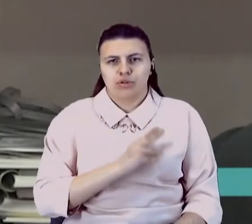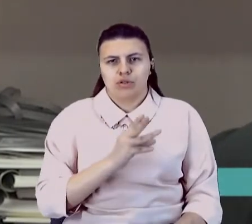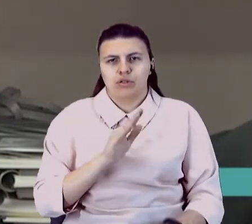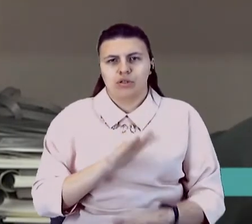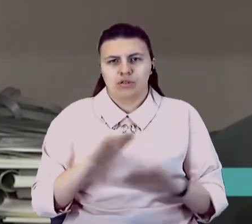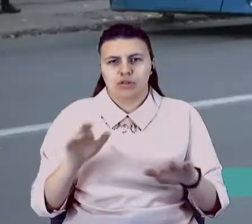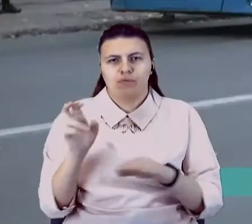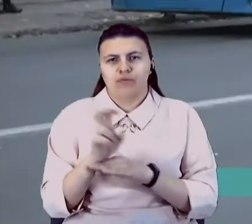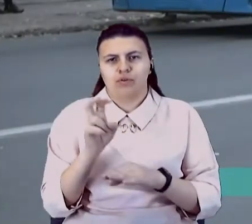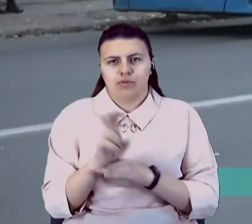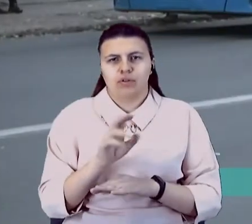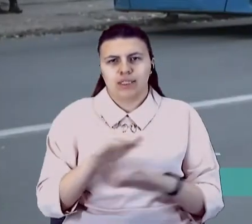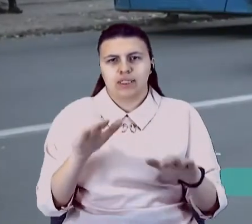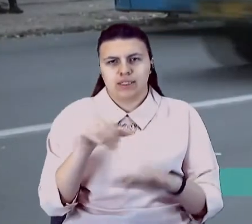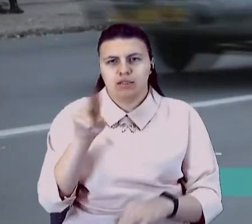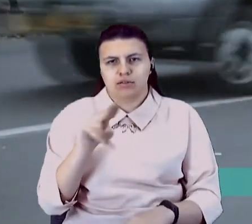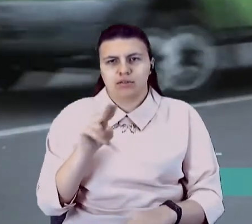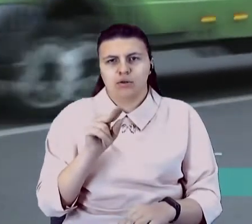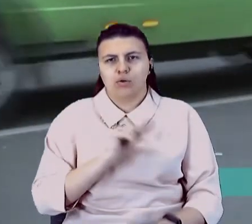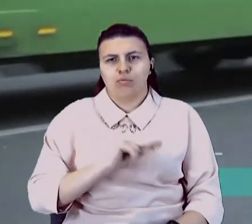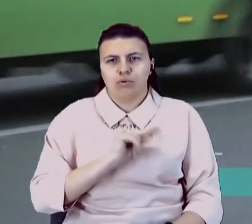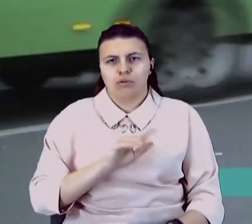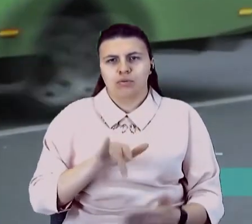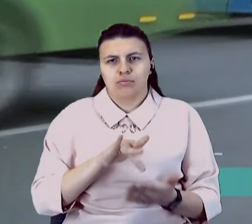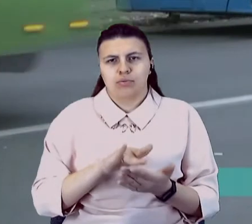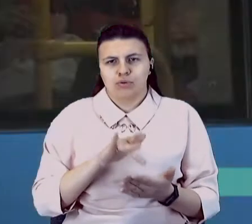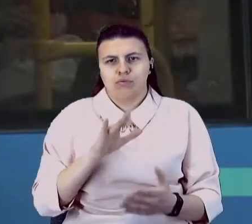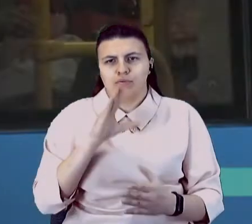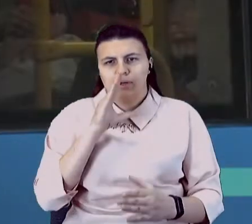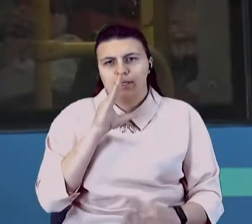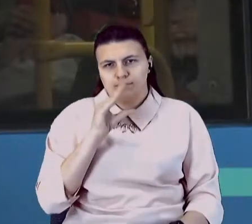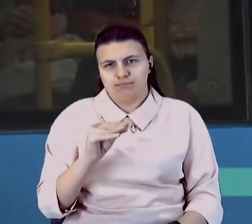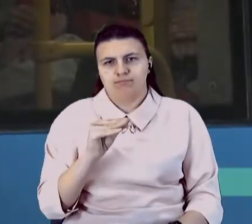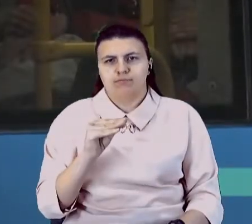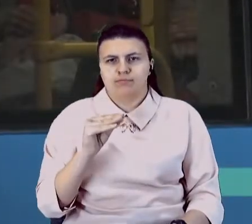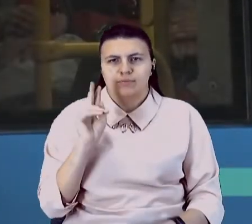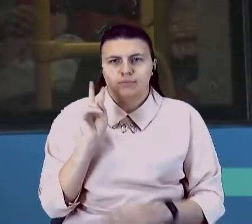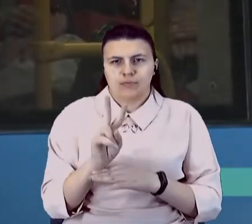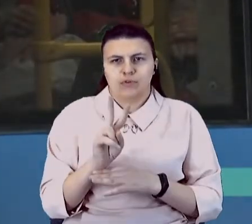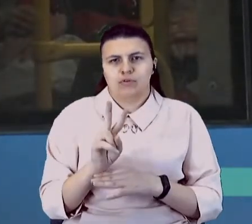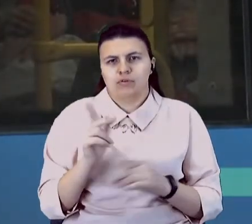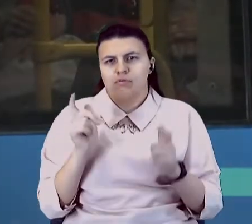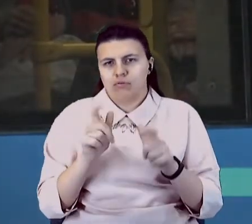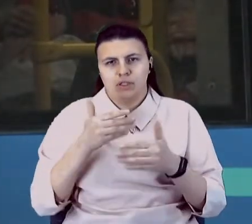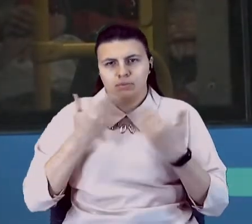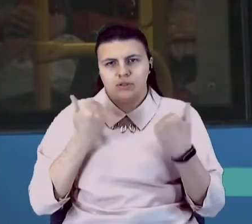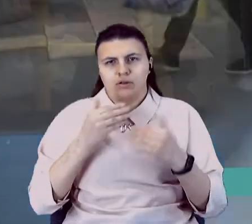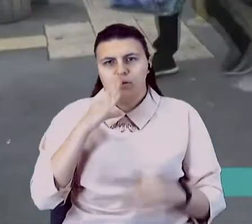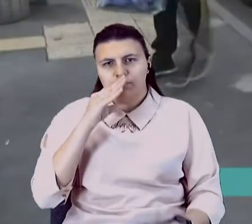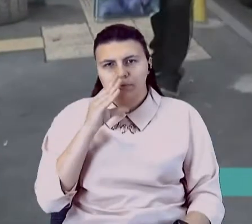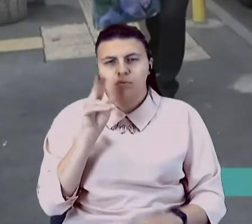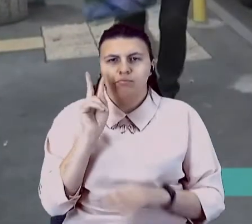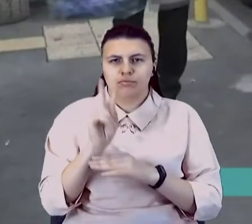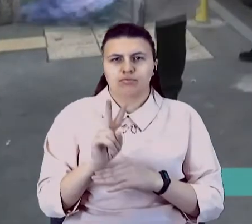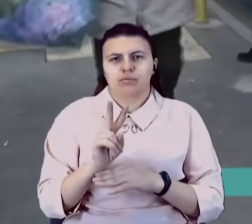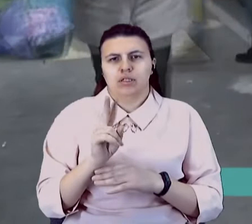дитячий садочок. Роботи міського транспорту, карантинні обмеження у Краматорську не торкнулися. Автобуси, маршрутки, тролейбуси курсують